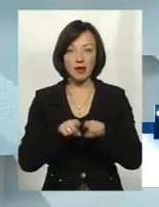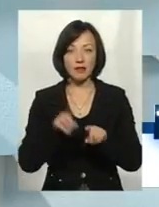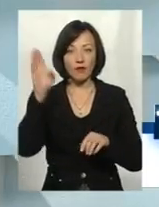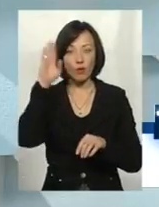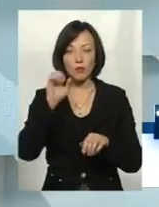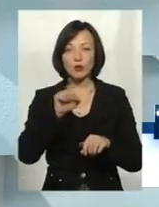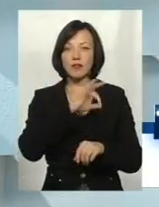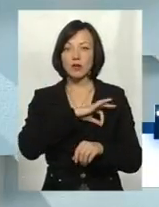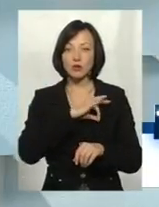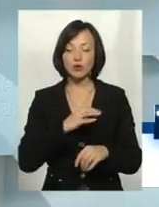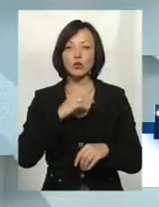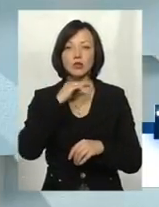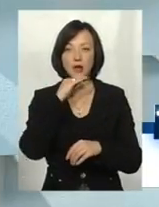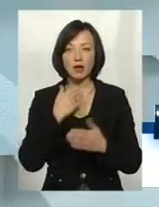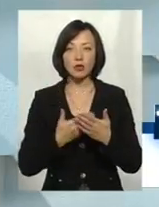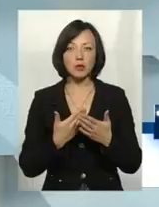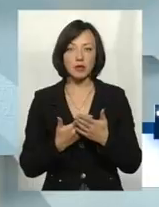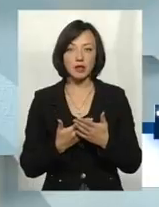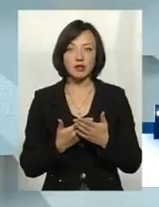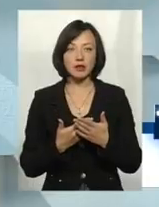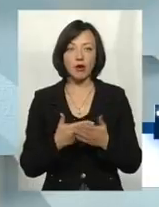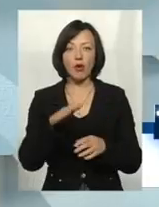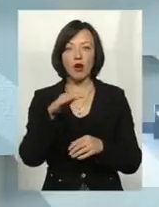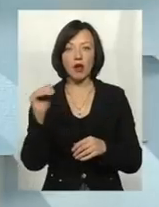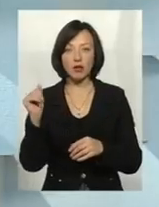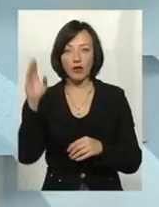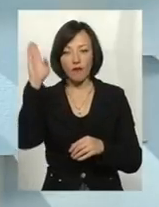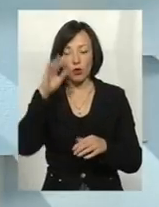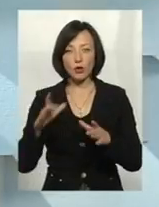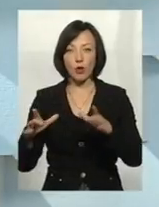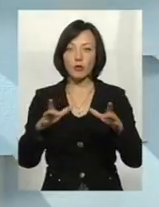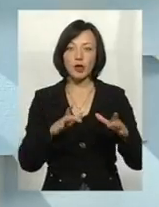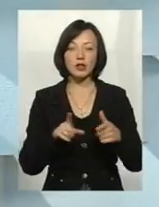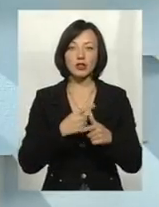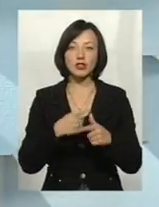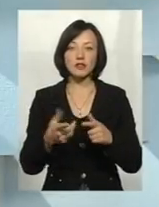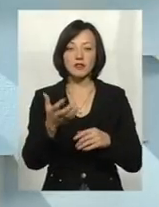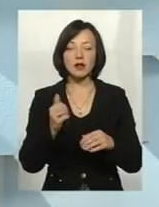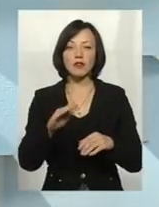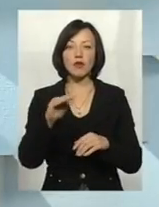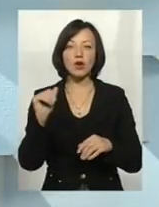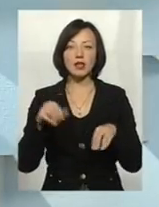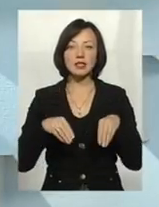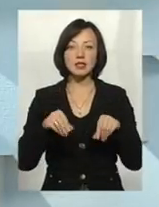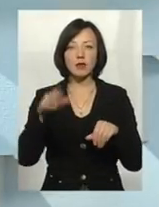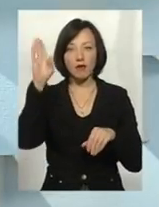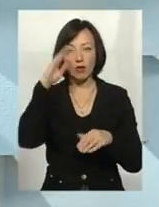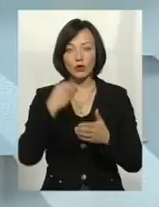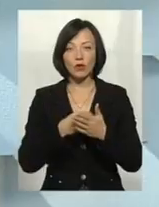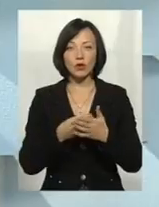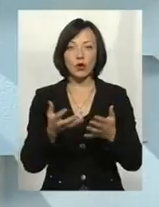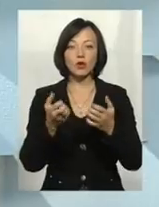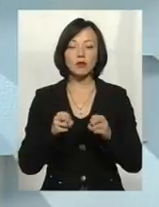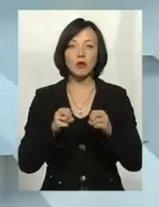використовувати. Для цього достатньо, наприклад, взяти в оренду водний об'єкт, чи взяти в оренду землю водного фонду, отримати